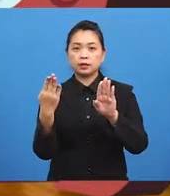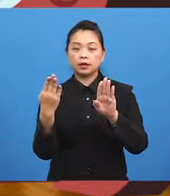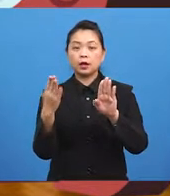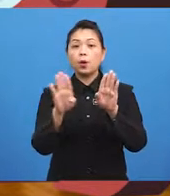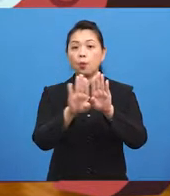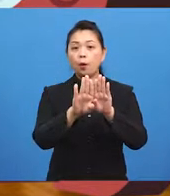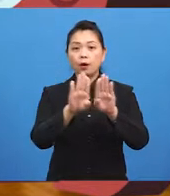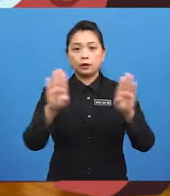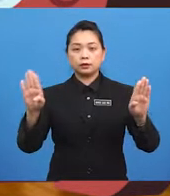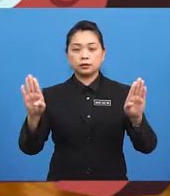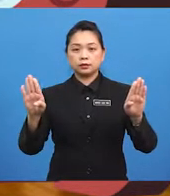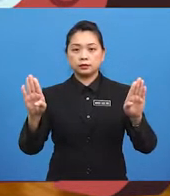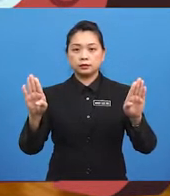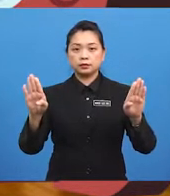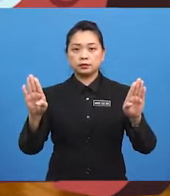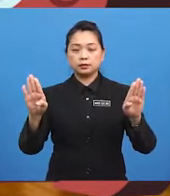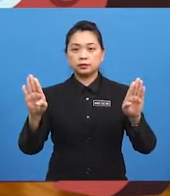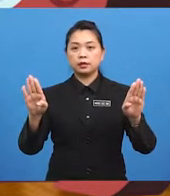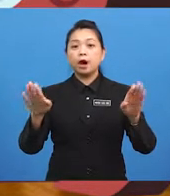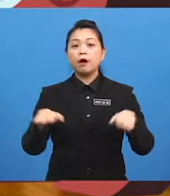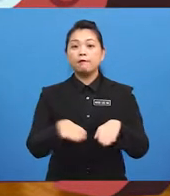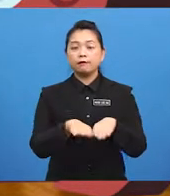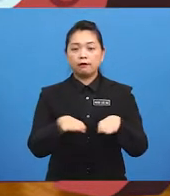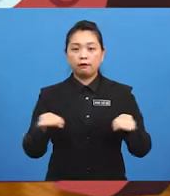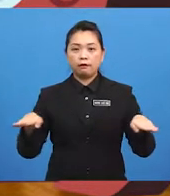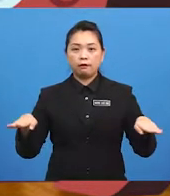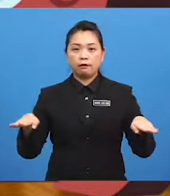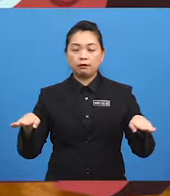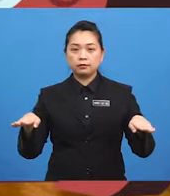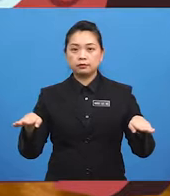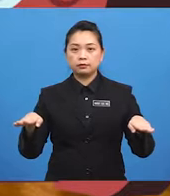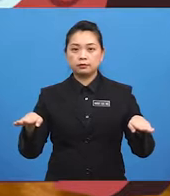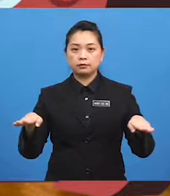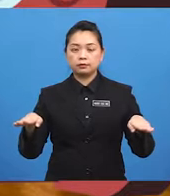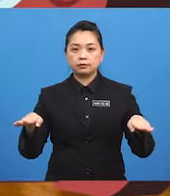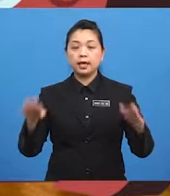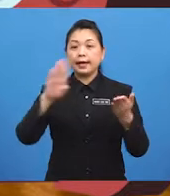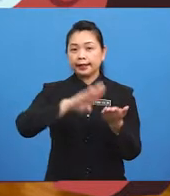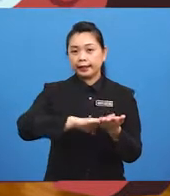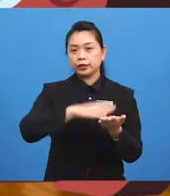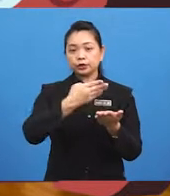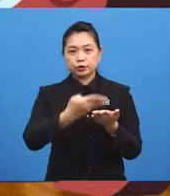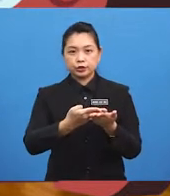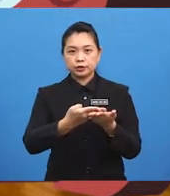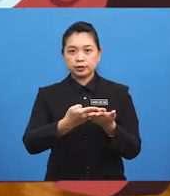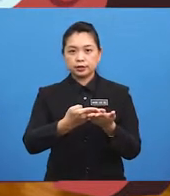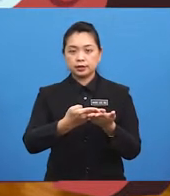walls floors kitchen